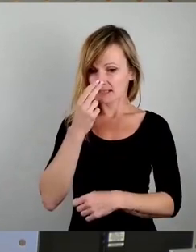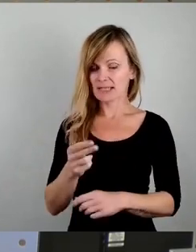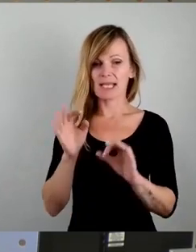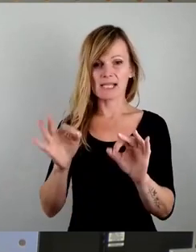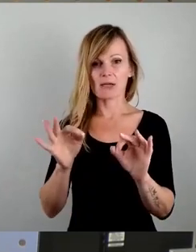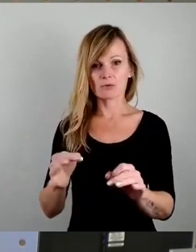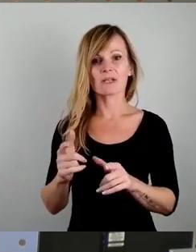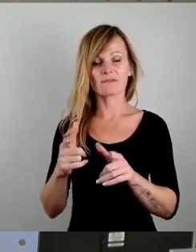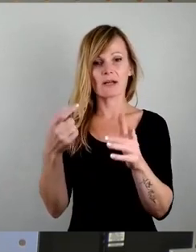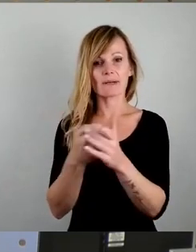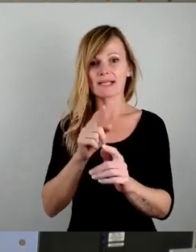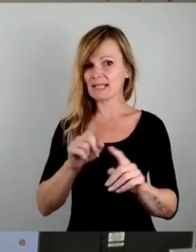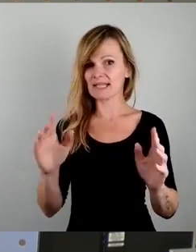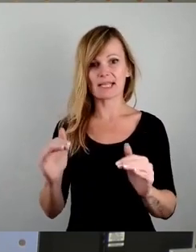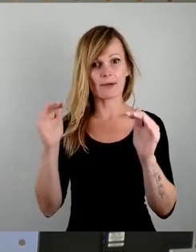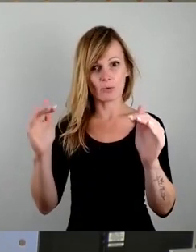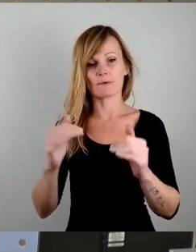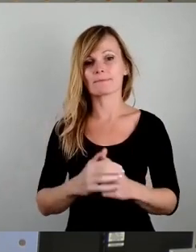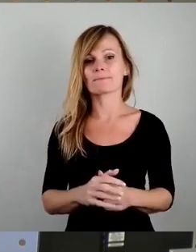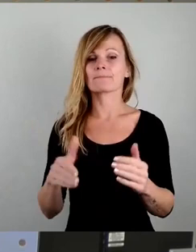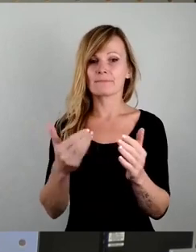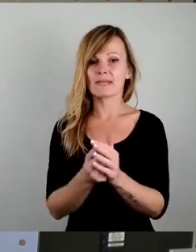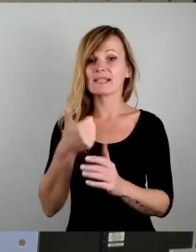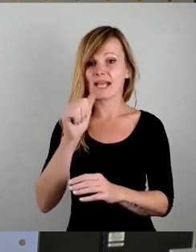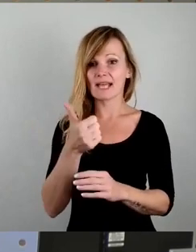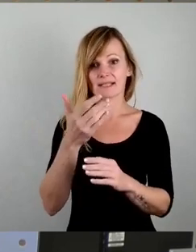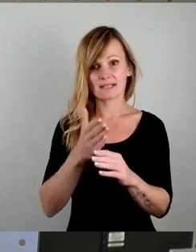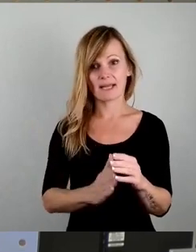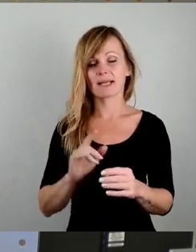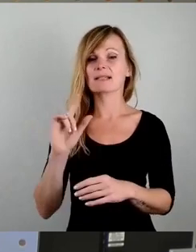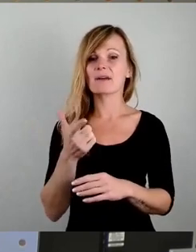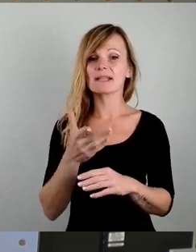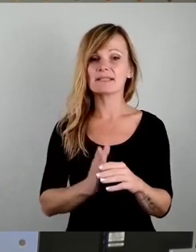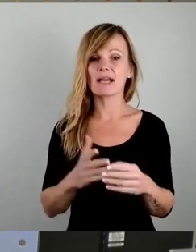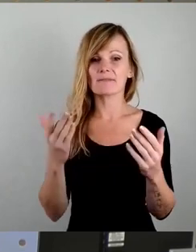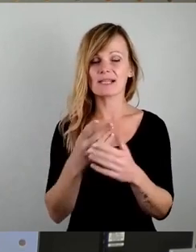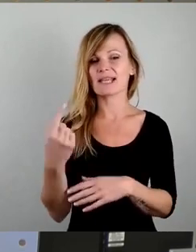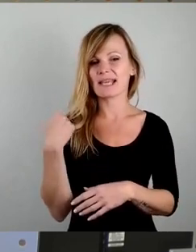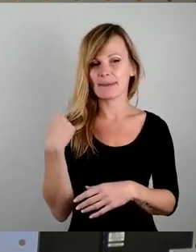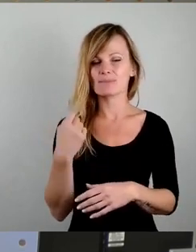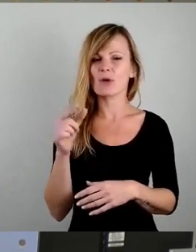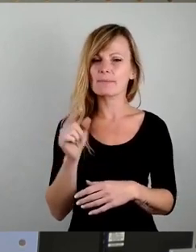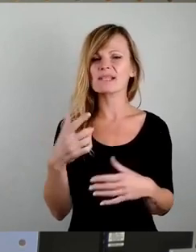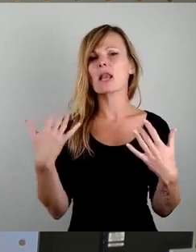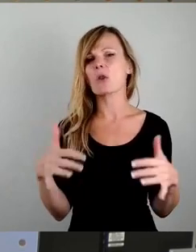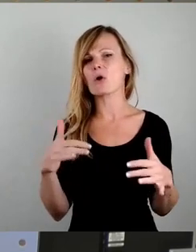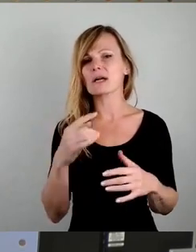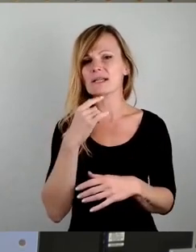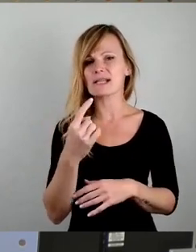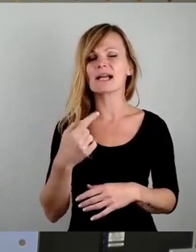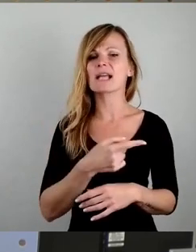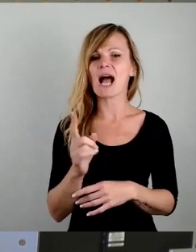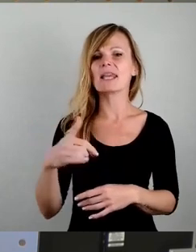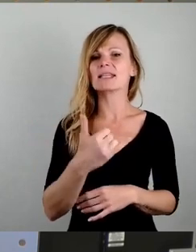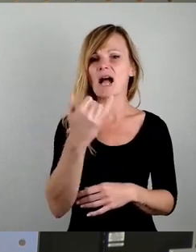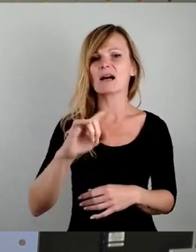zu erhöhen. Das war der erste Teil. Der zweite Teil ist, ich habe eben so ein bisschen salopp gesagt, alle Jahre wieder. Das hört sich